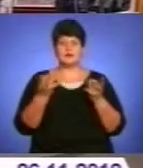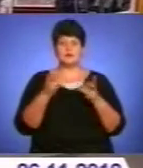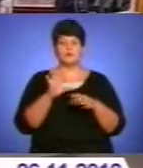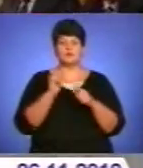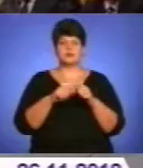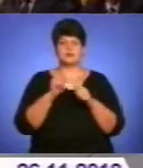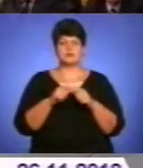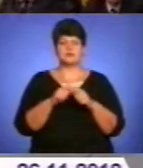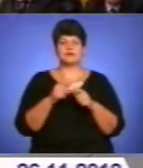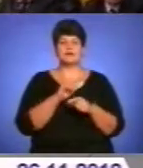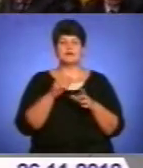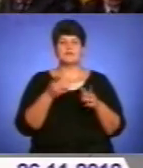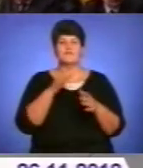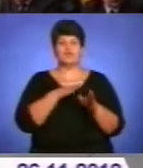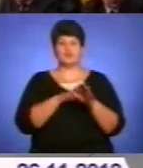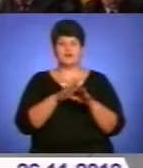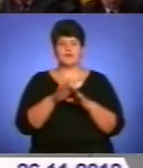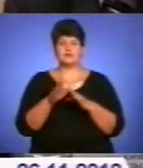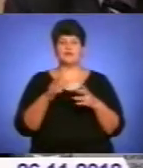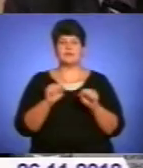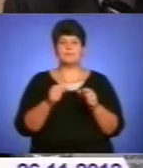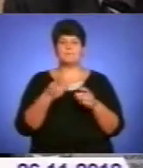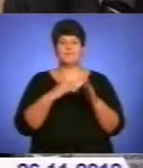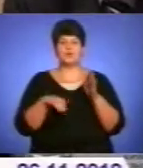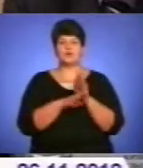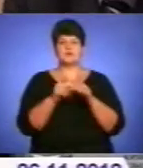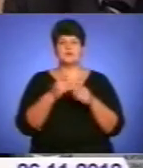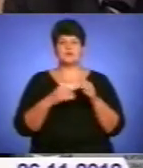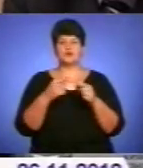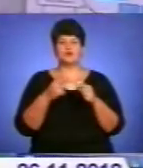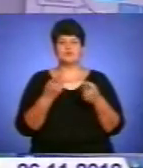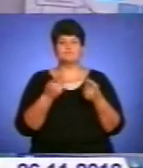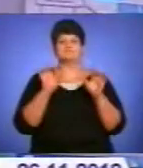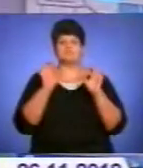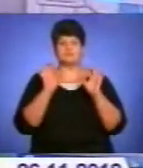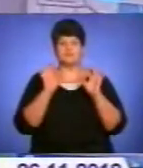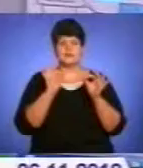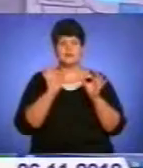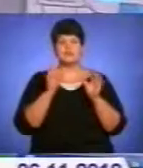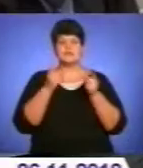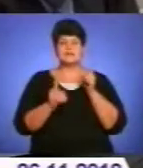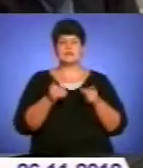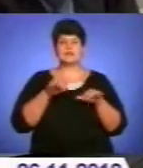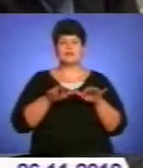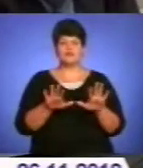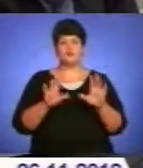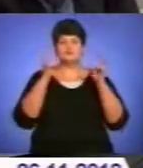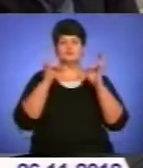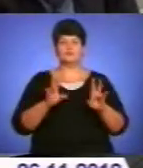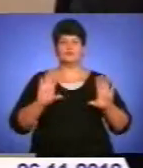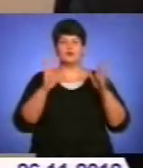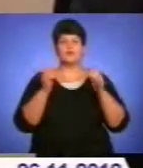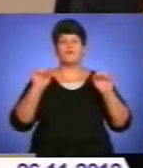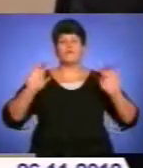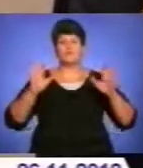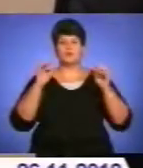виконавчої влади та силових структур і підпорядкованих їм підрозділів до конкретних дій у кризових ситуаціях, які можуть несподівано